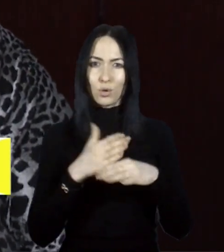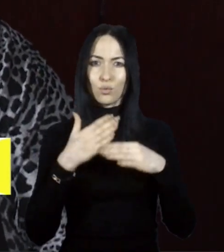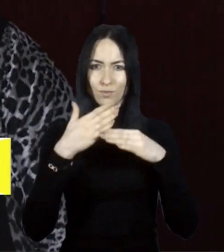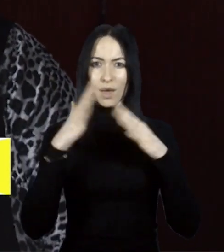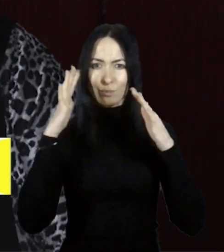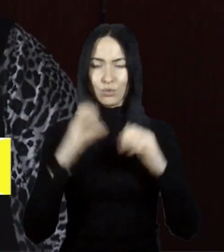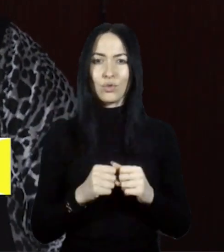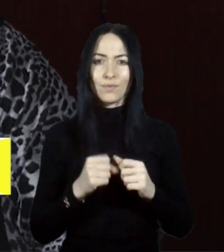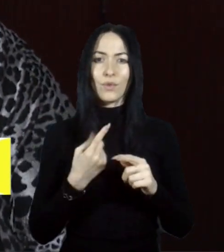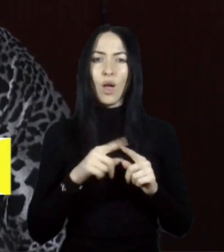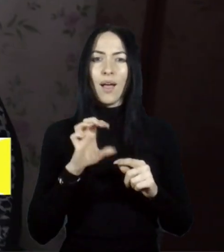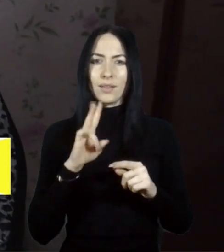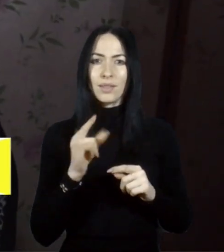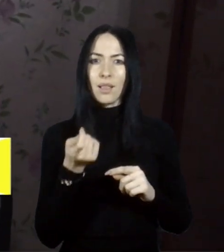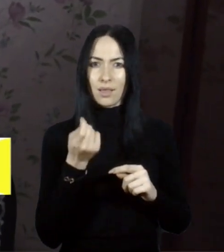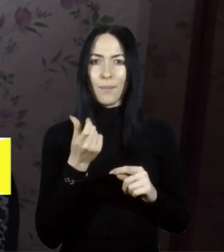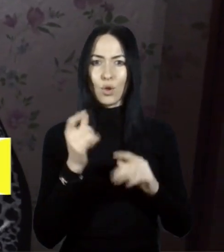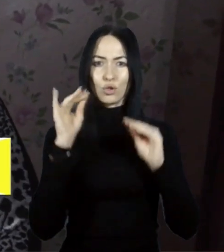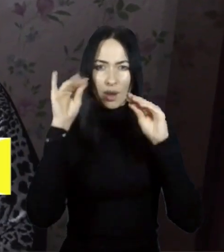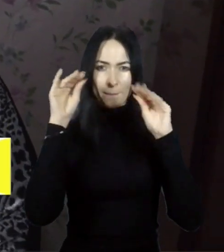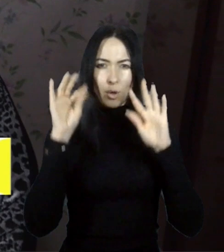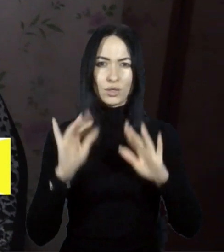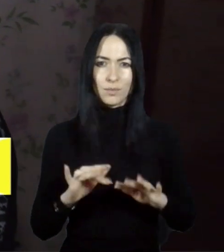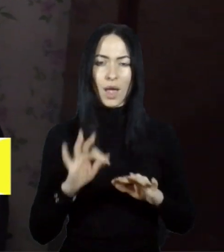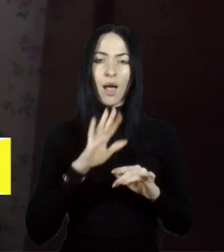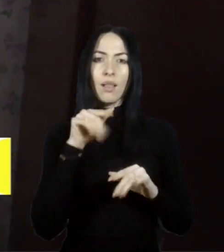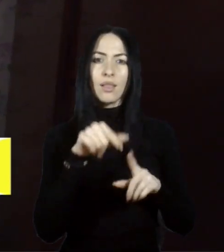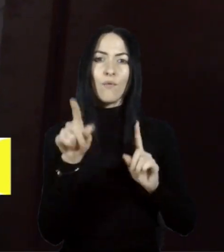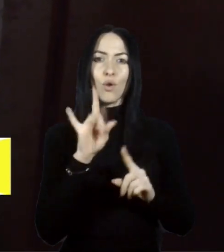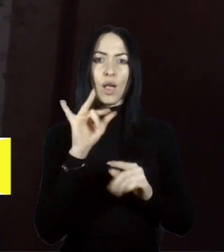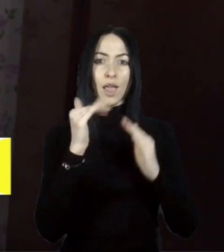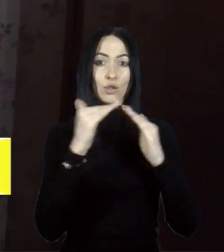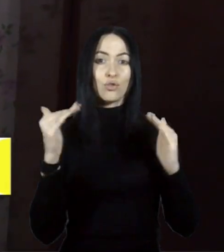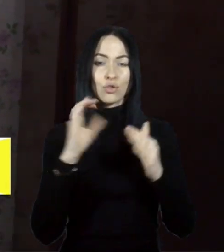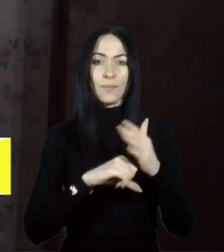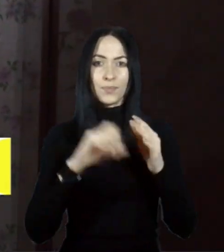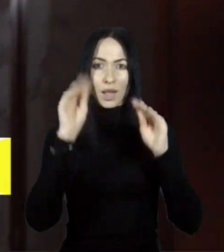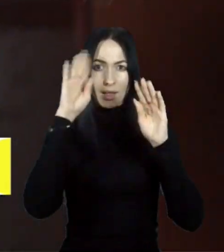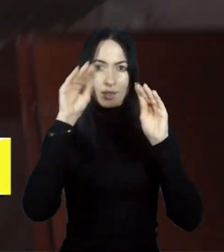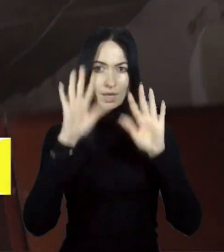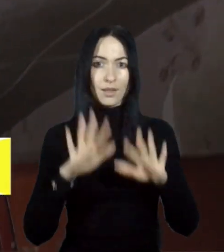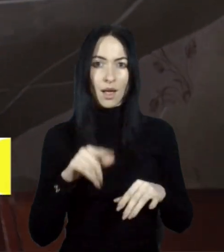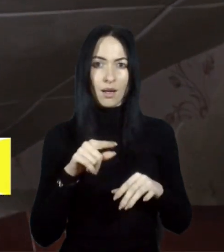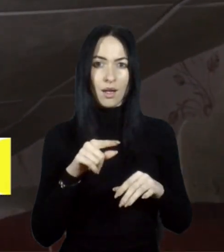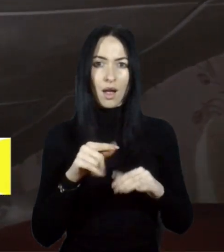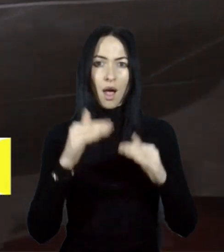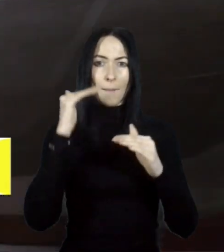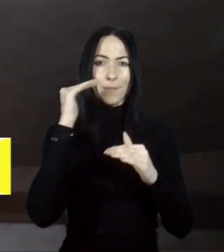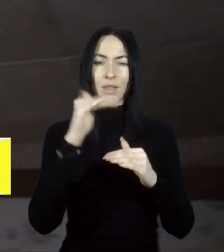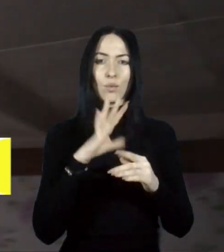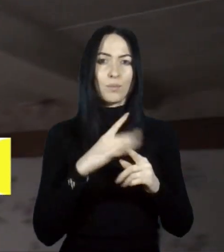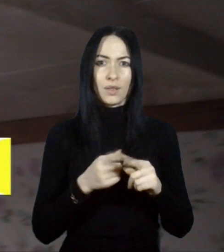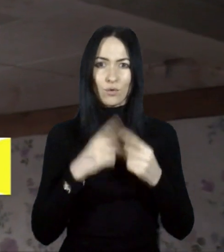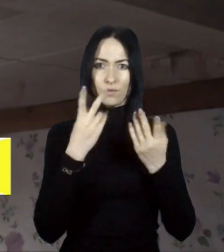Стіни трохи посипалися від того, що крыша текла, потолок був у такому стані весь.